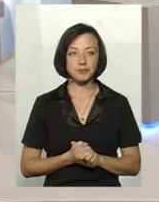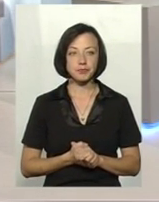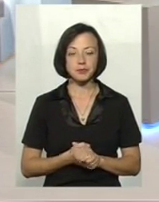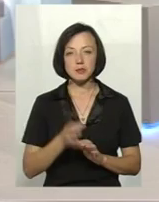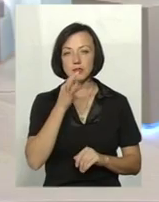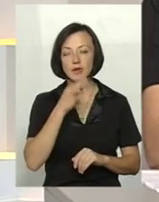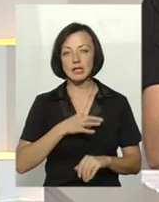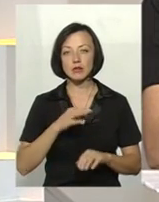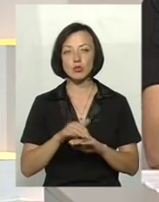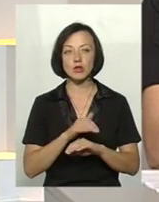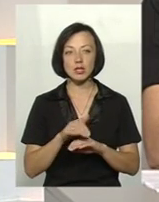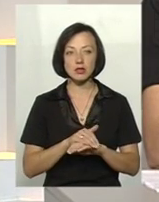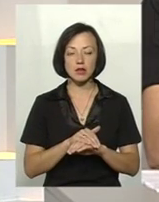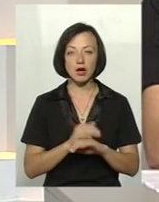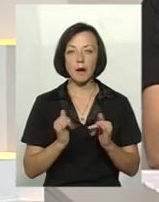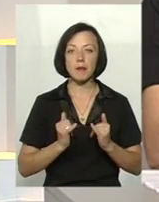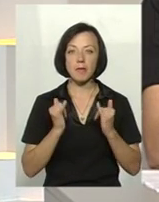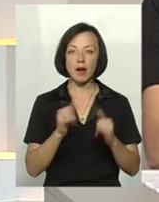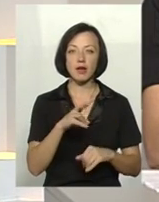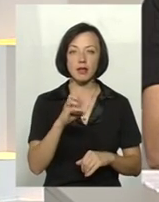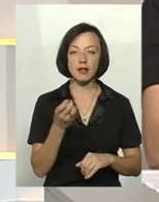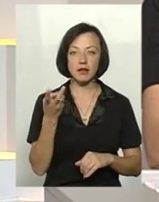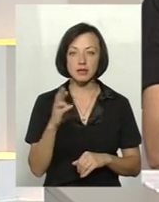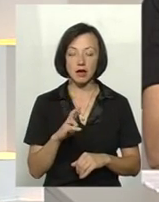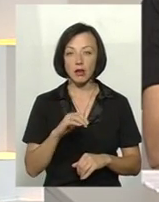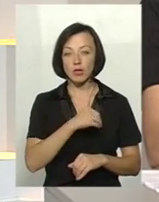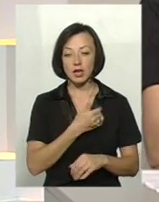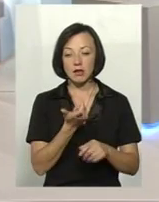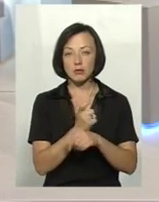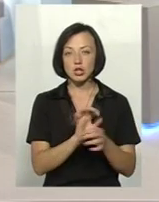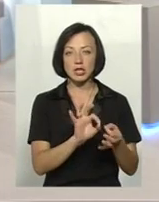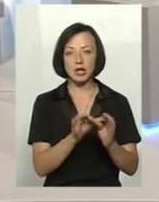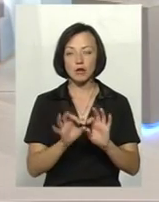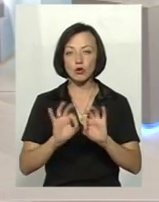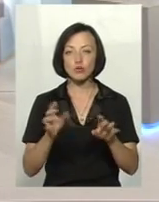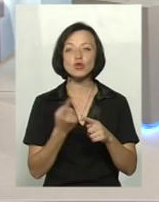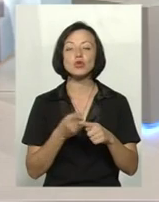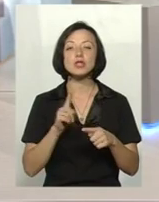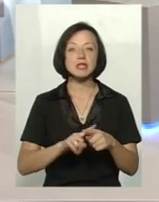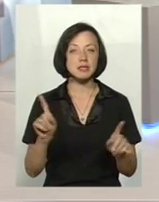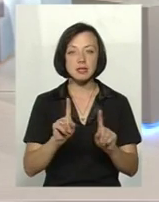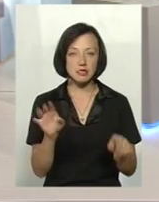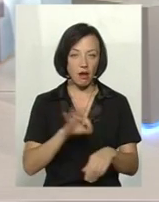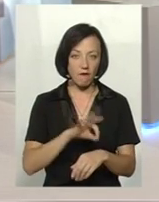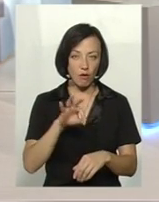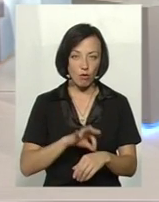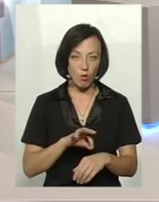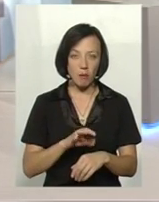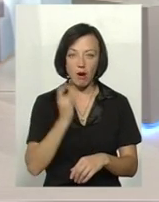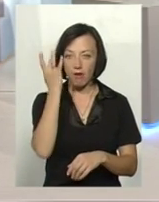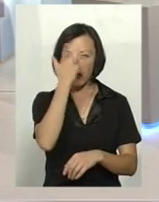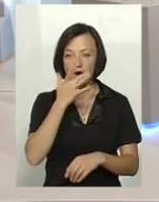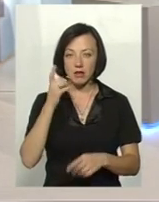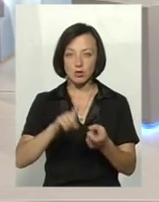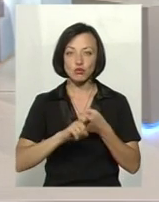Скажіть, будь ласка, пані Лесю, я би хотіла, щоб ви більш детальніше все-таки розповіли, що це за хвороба, африканська